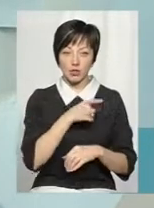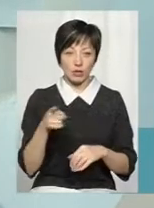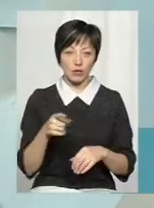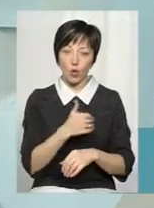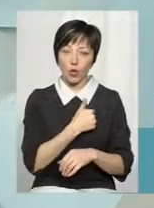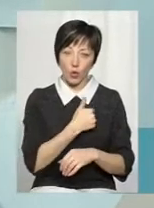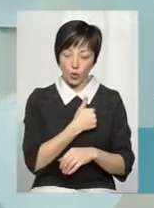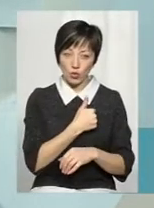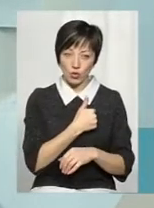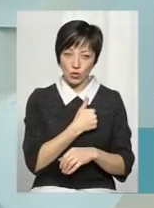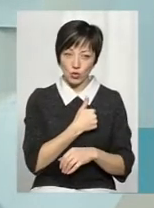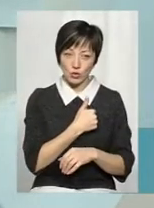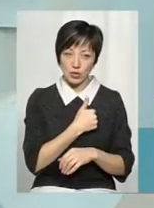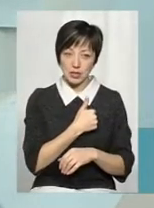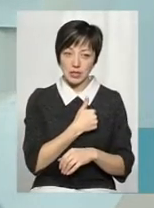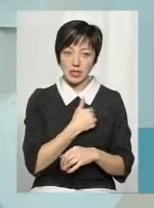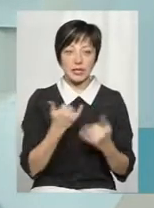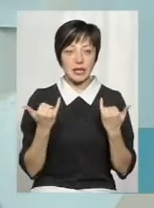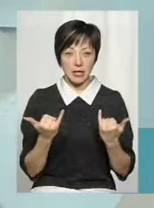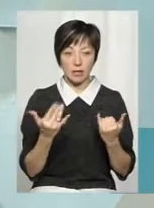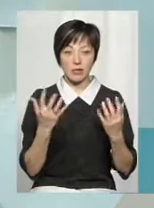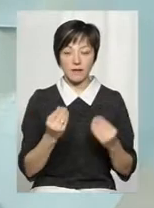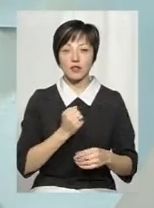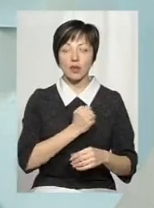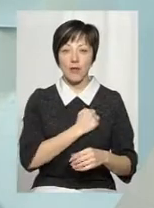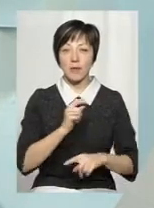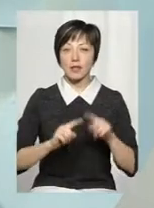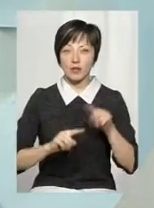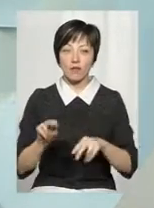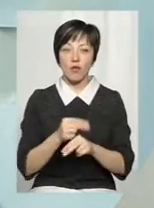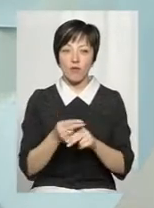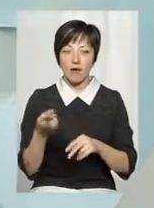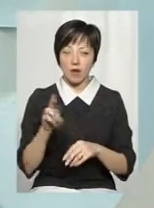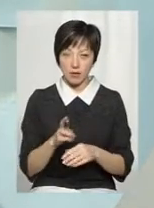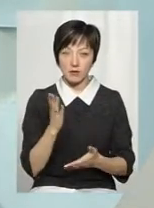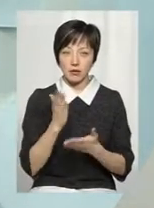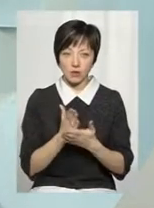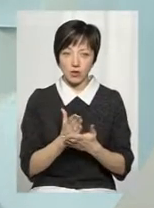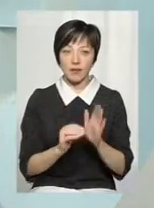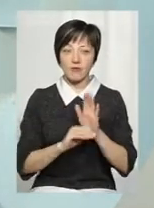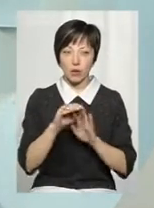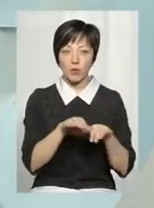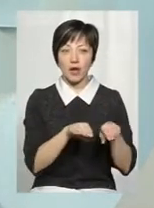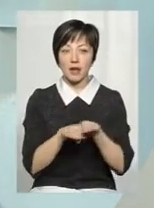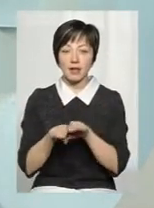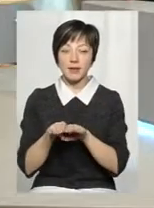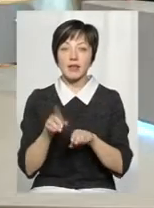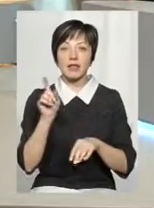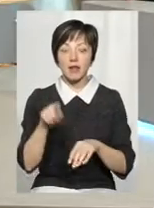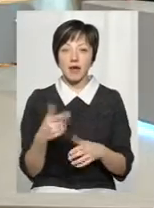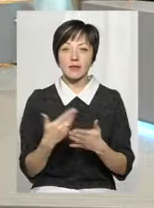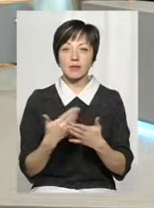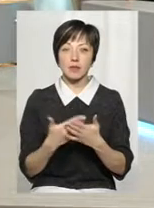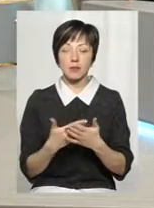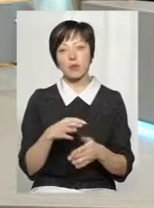хочу вас запевнити, на даний час військово-патріотичне виховання знаходиться на високому рівні. Навіть взяти